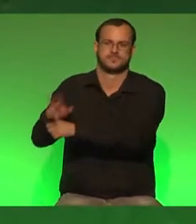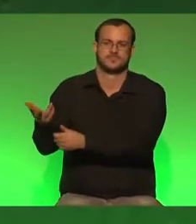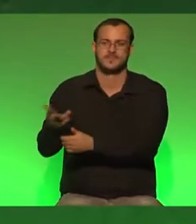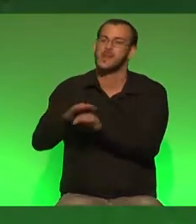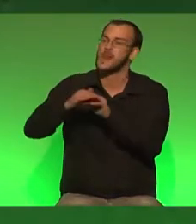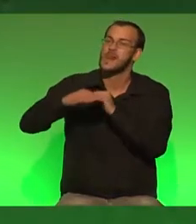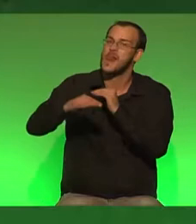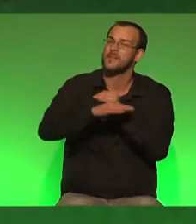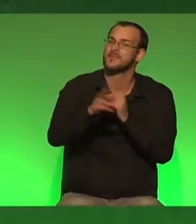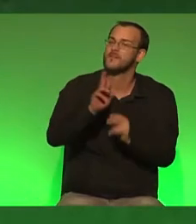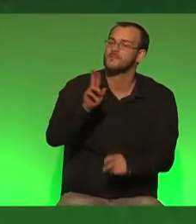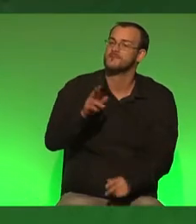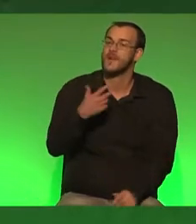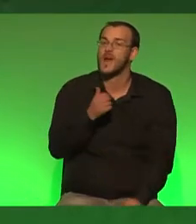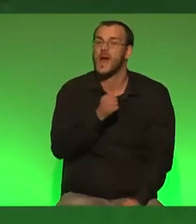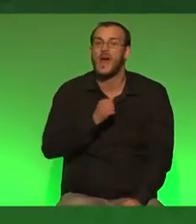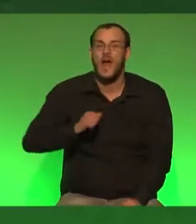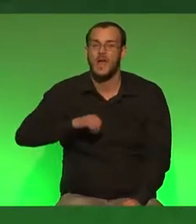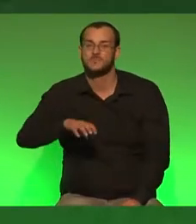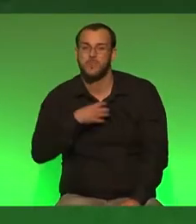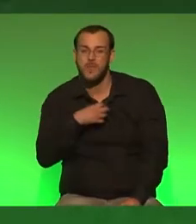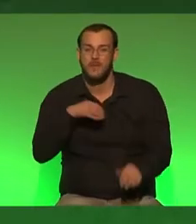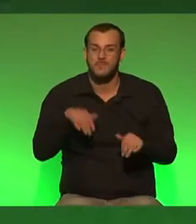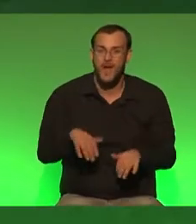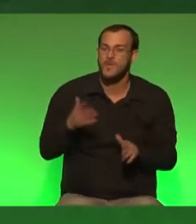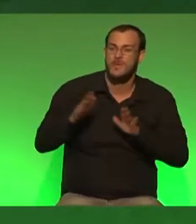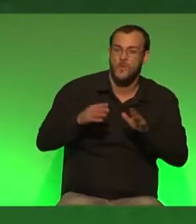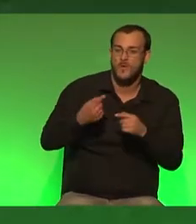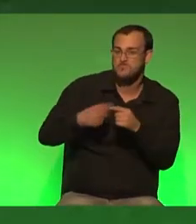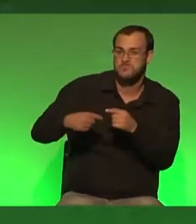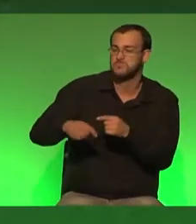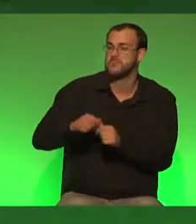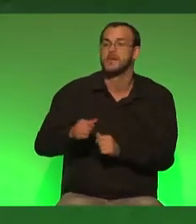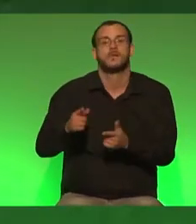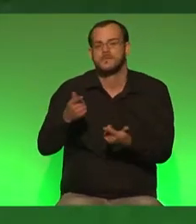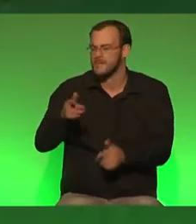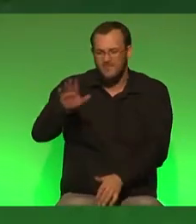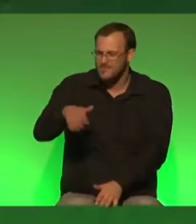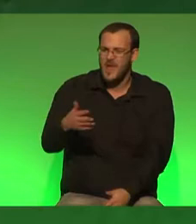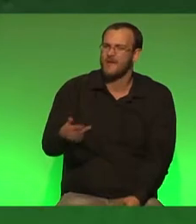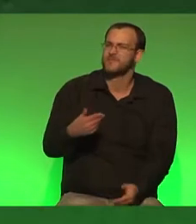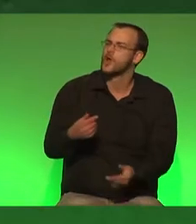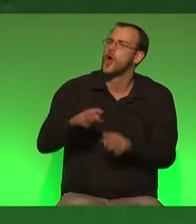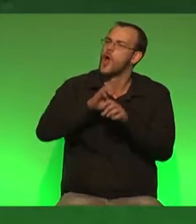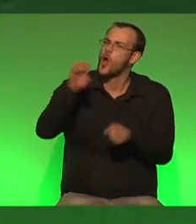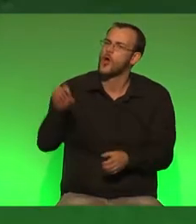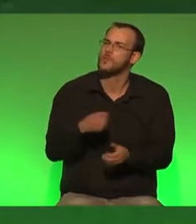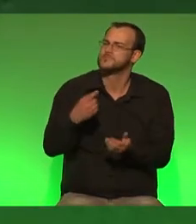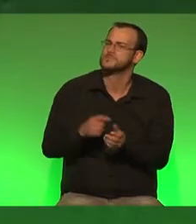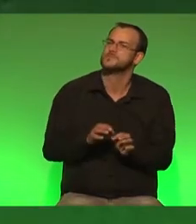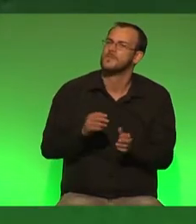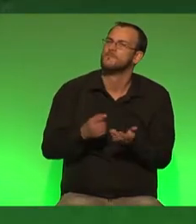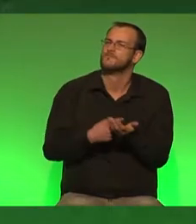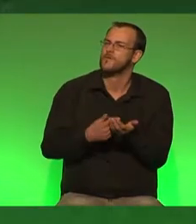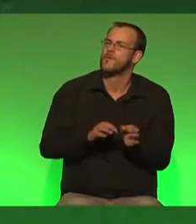Länder, die grundlegend mit Rechtsstaatlichkeit und Demokratie brechen, die dürfen ihre europäischen Fördergelder nicht mehr überwiesen